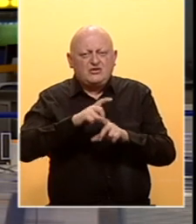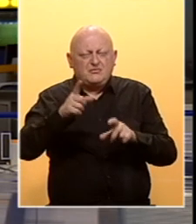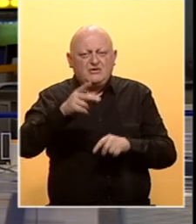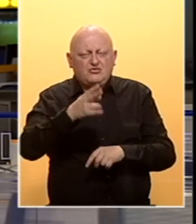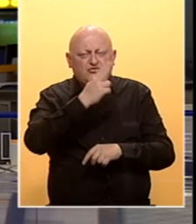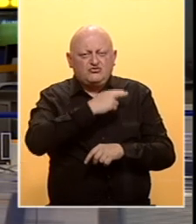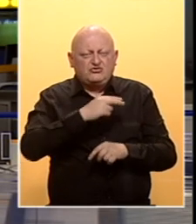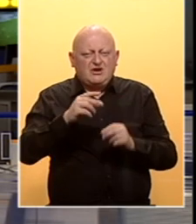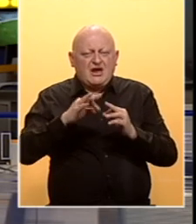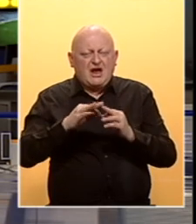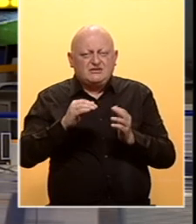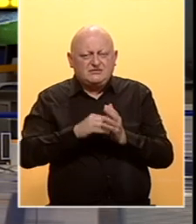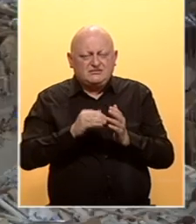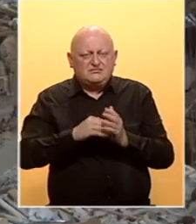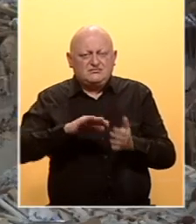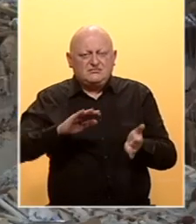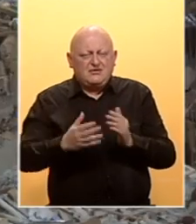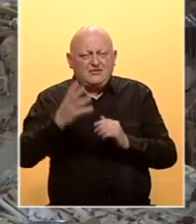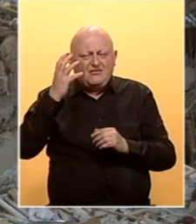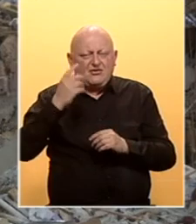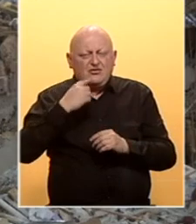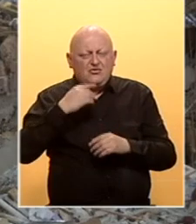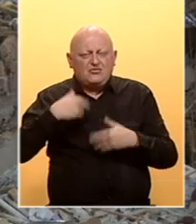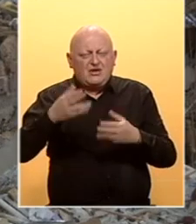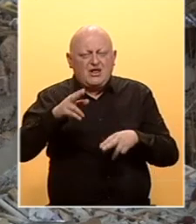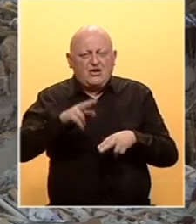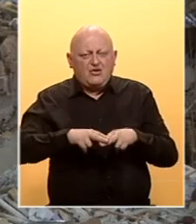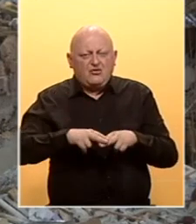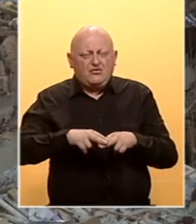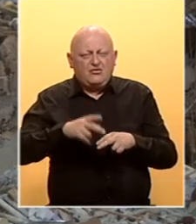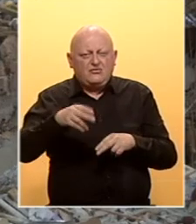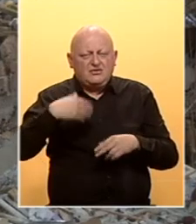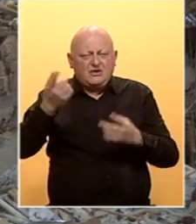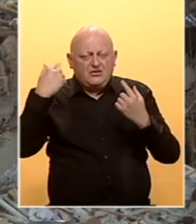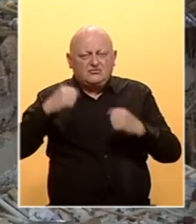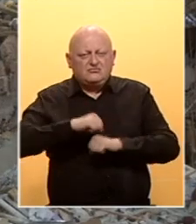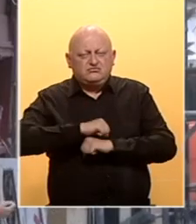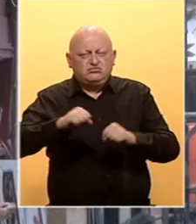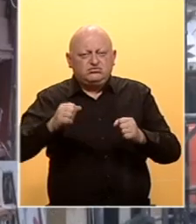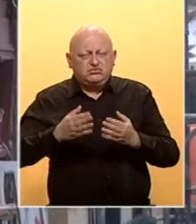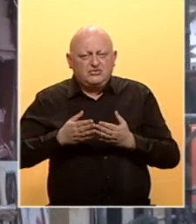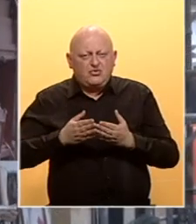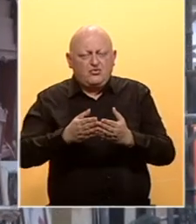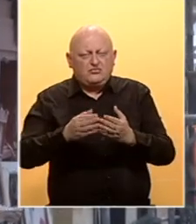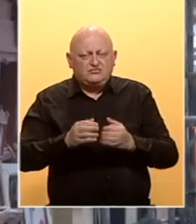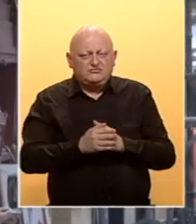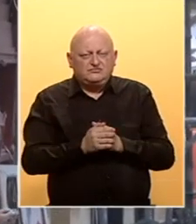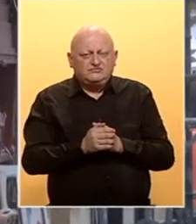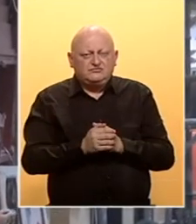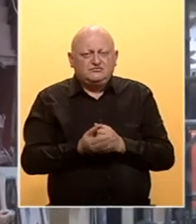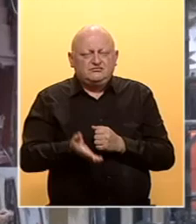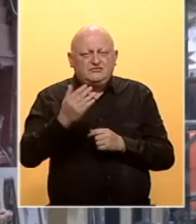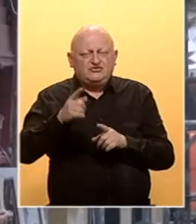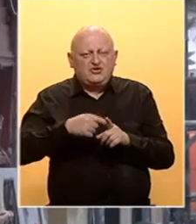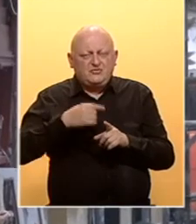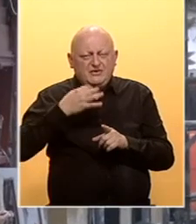dužnost. Adib je trebalo da zamijeni vladu koja je podnjela ostavku posle ogromne eksplozije u Perutskoj luci 4. augusta. Više